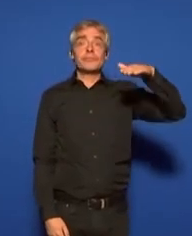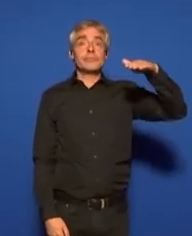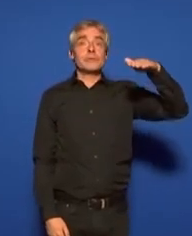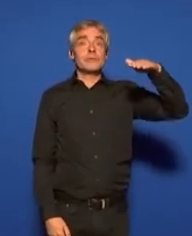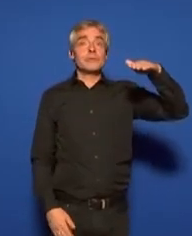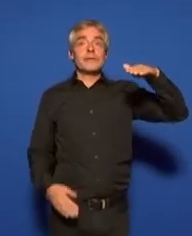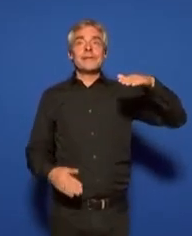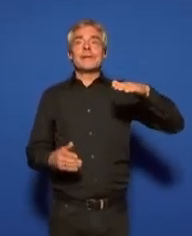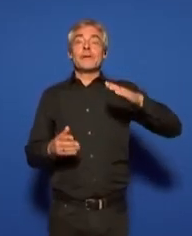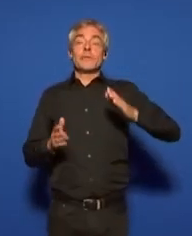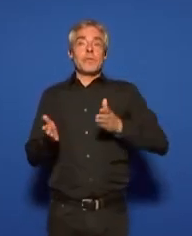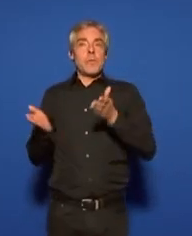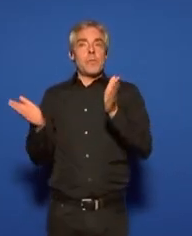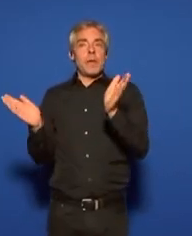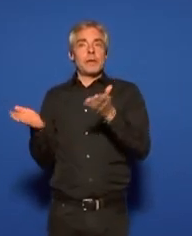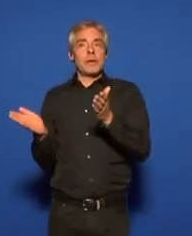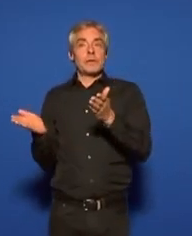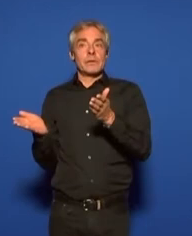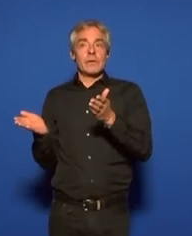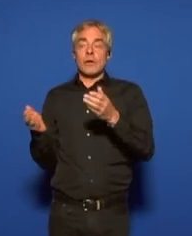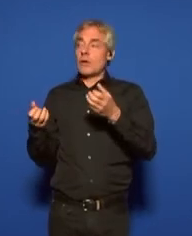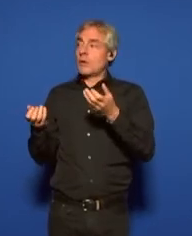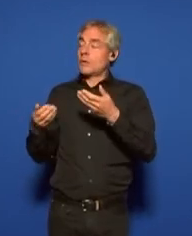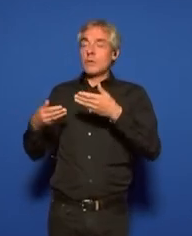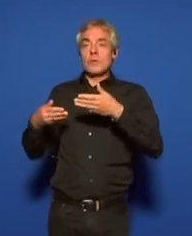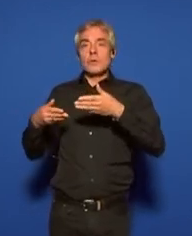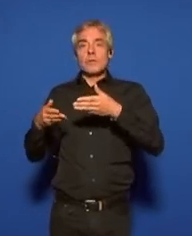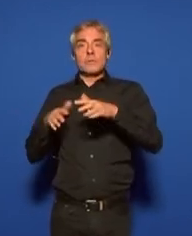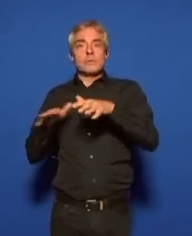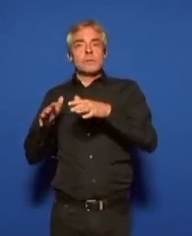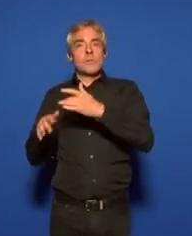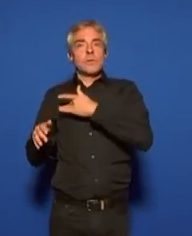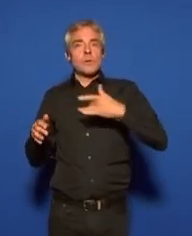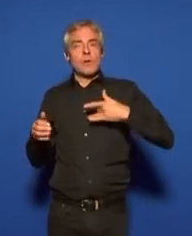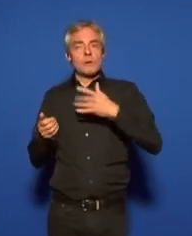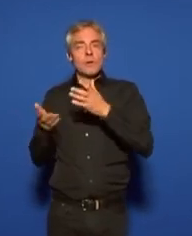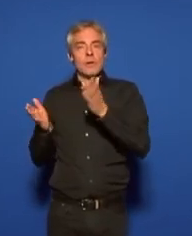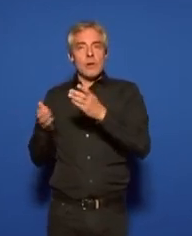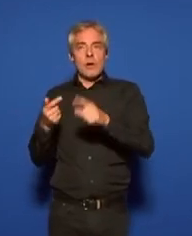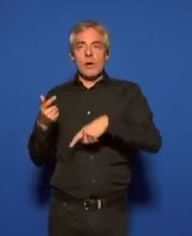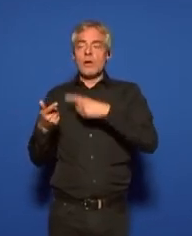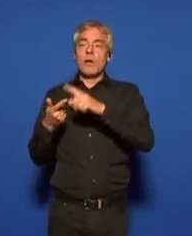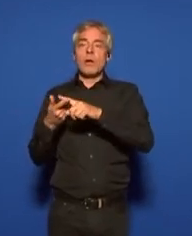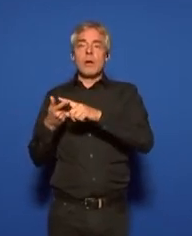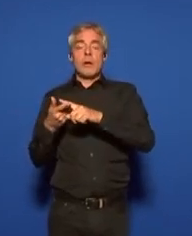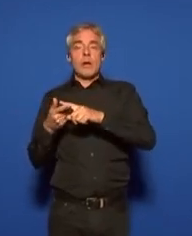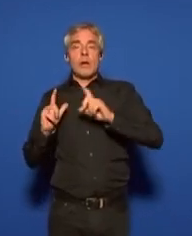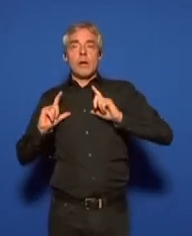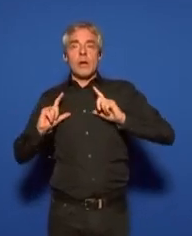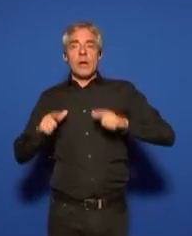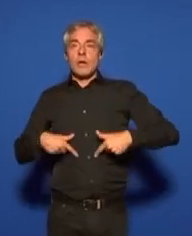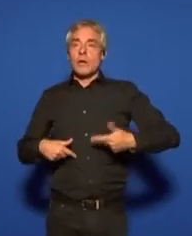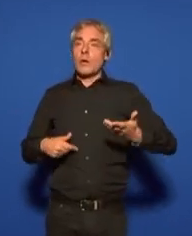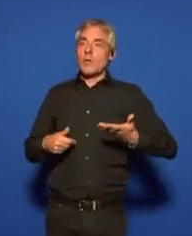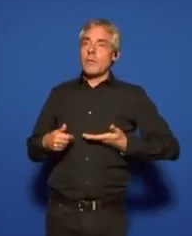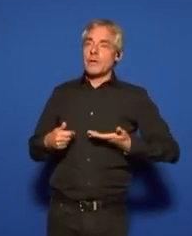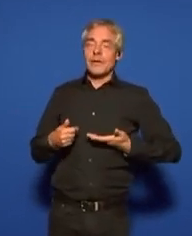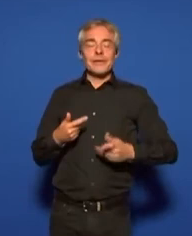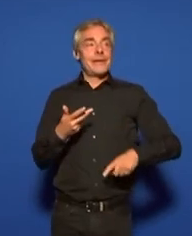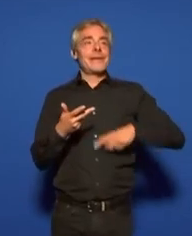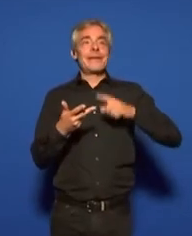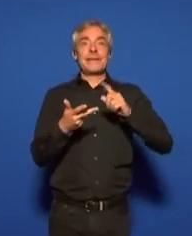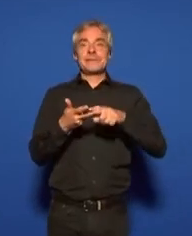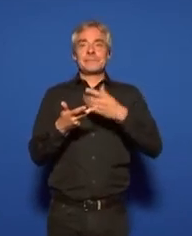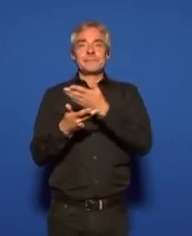la maternité, système de santé, en passant par l'école maternelle, en passant